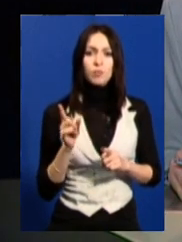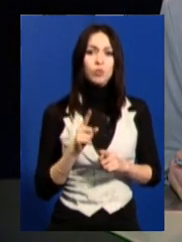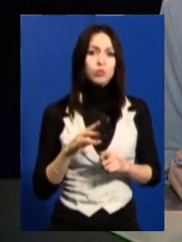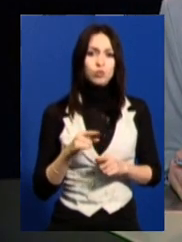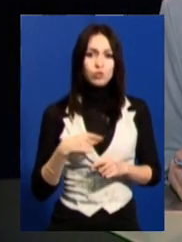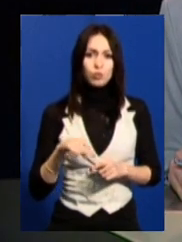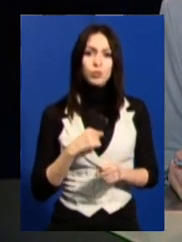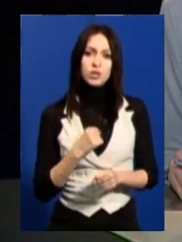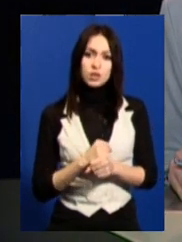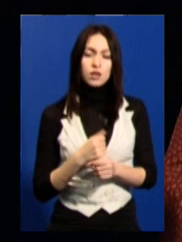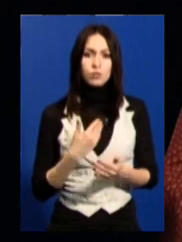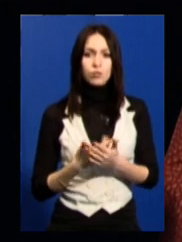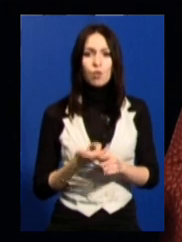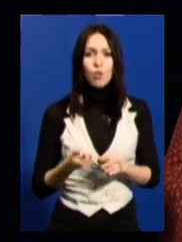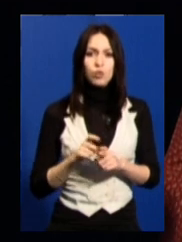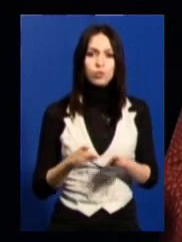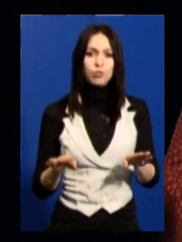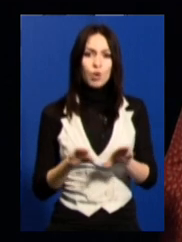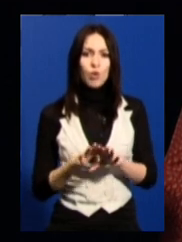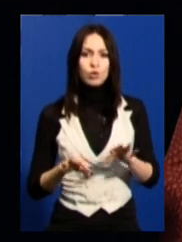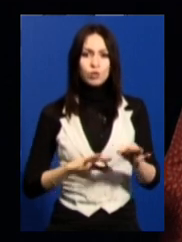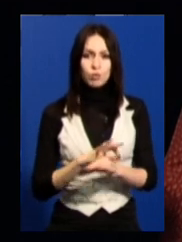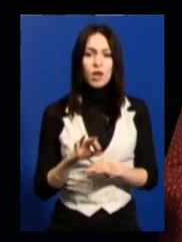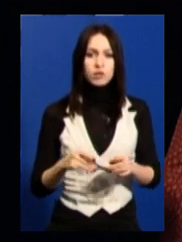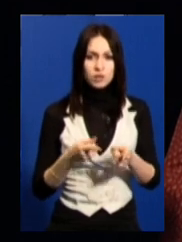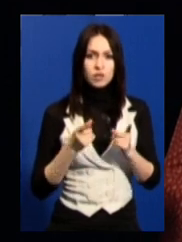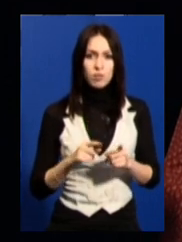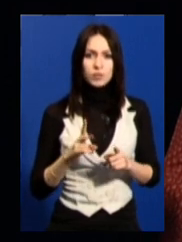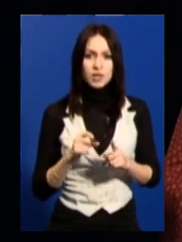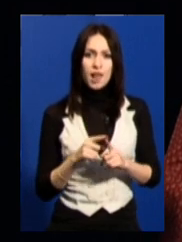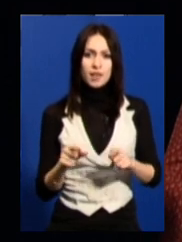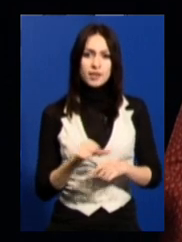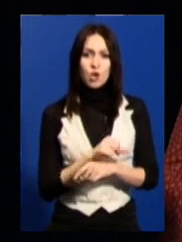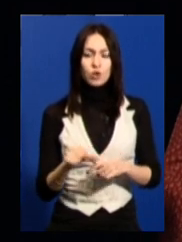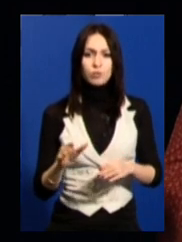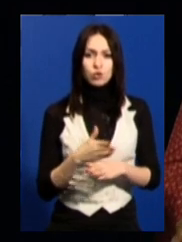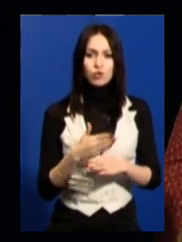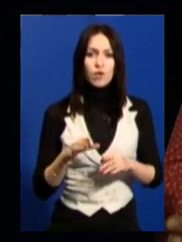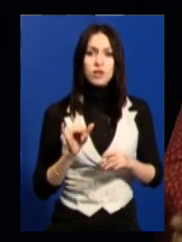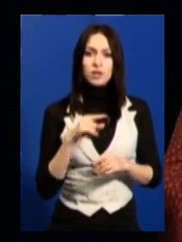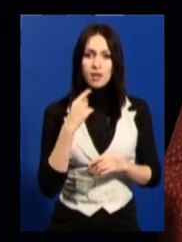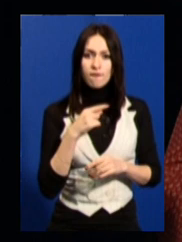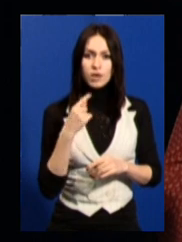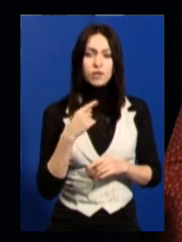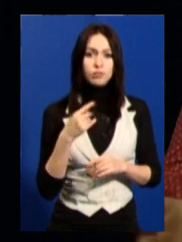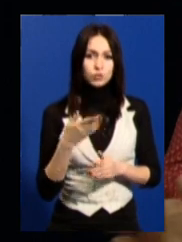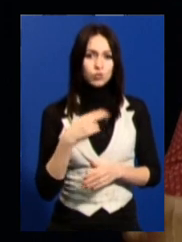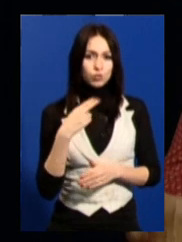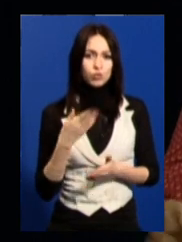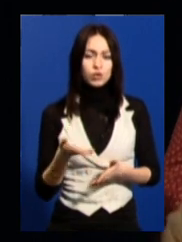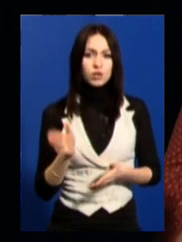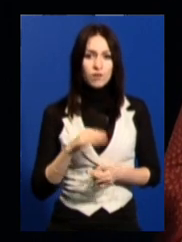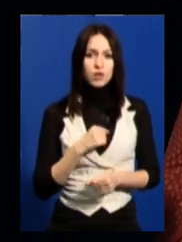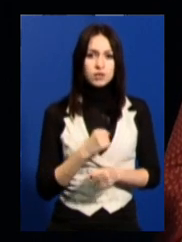робимо десь дуже схожі проєкти насправді на лінії розмежування. І кажемо, слухайте, давайте